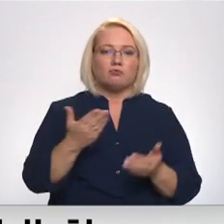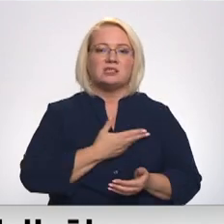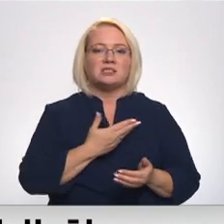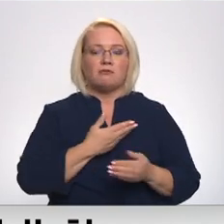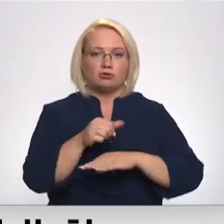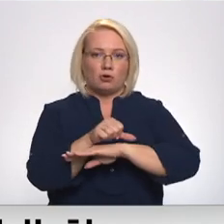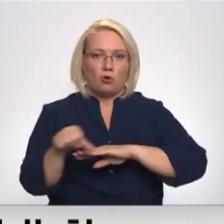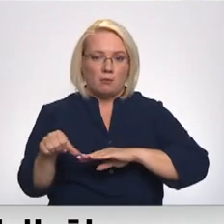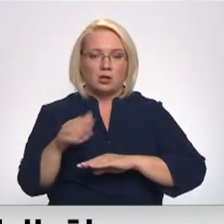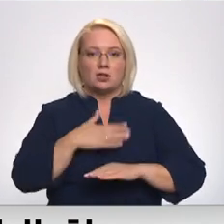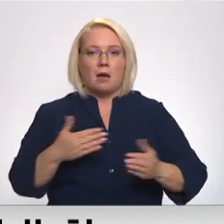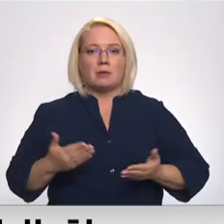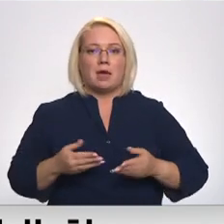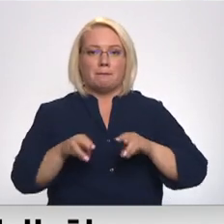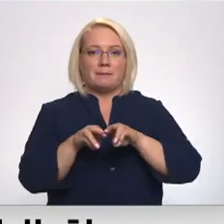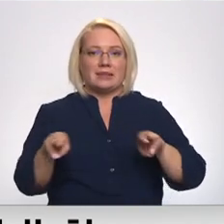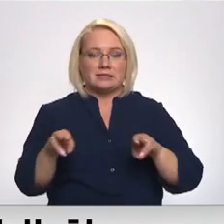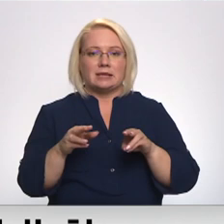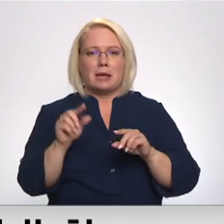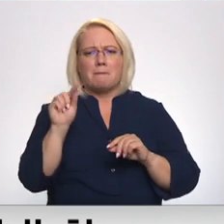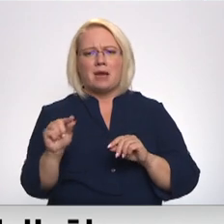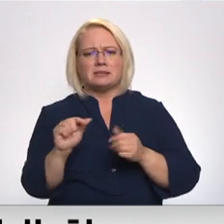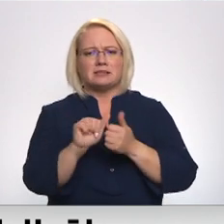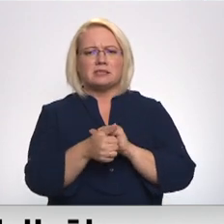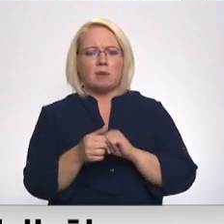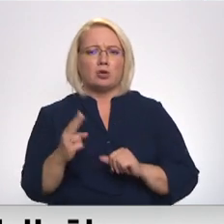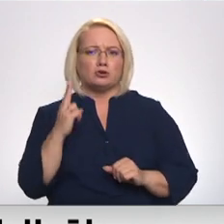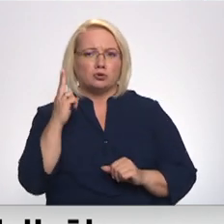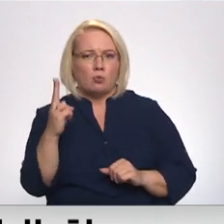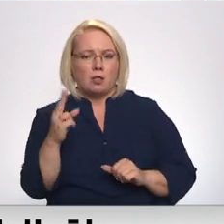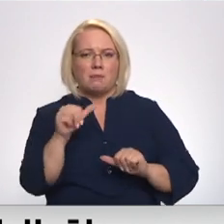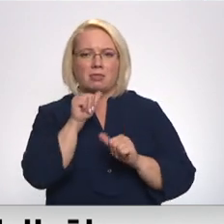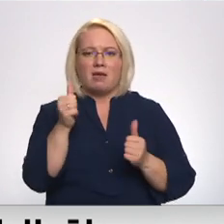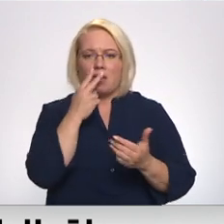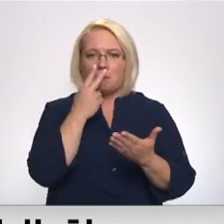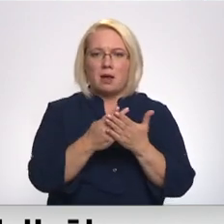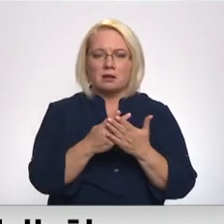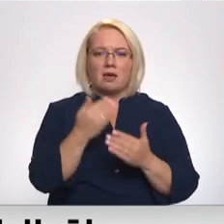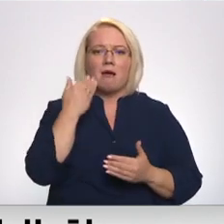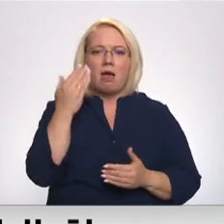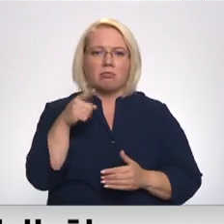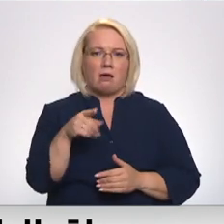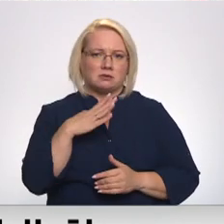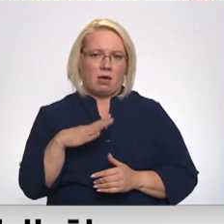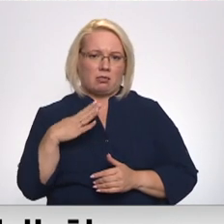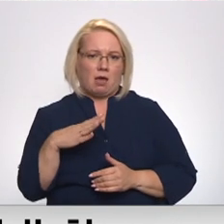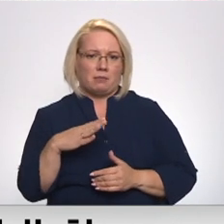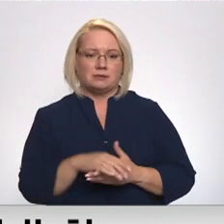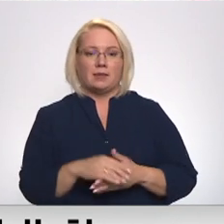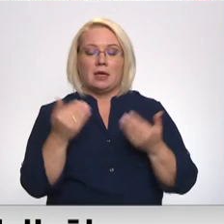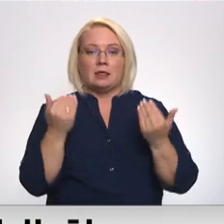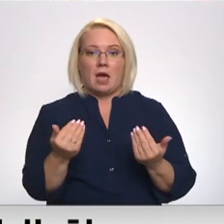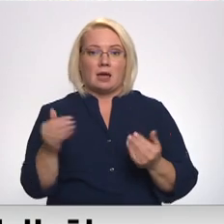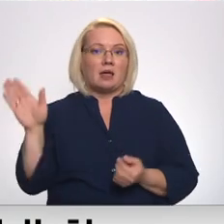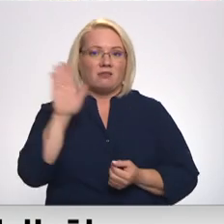robežas. Labklājības ministrī nelielas izmaiņas gan sola, taču arī nevar paredzēt, kad tās gaidāmas. Pat laban